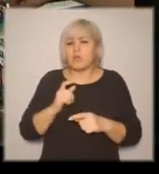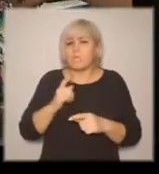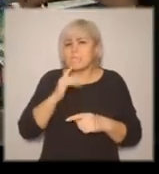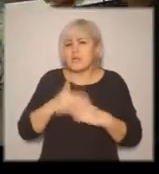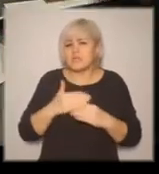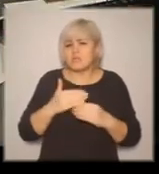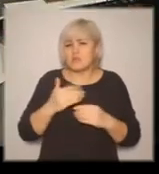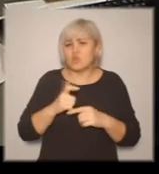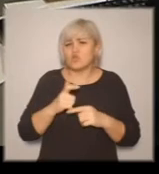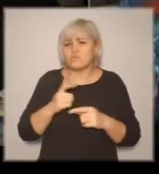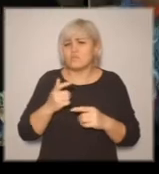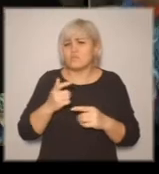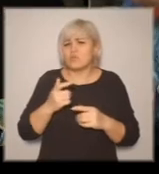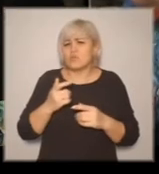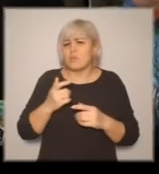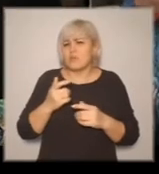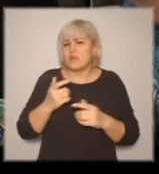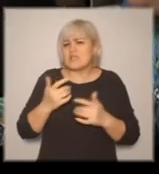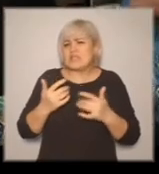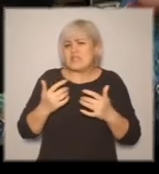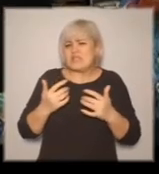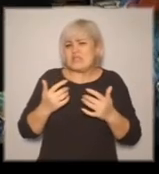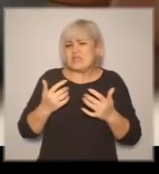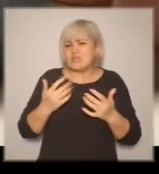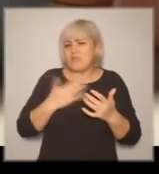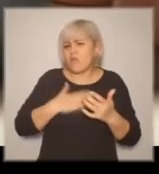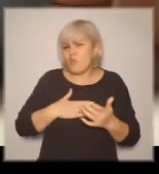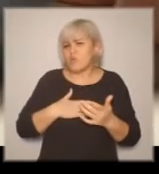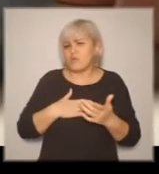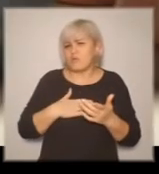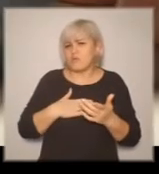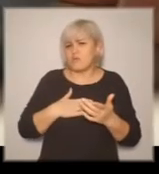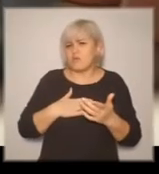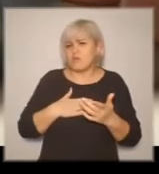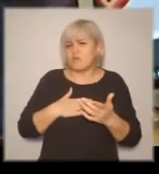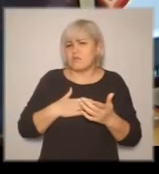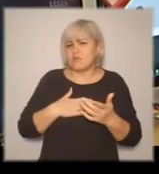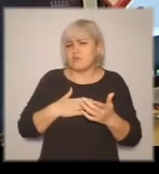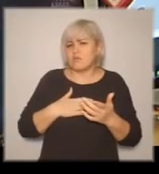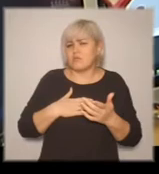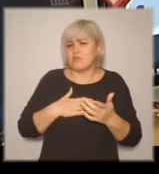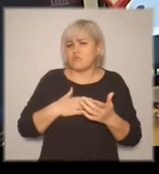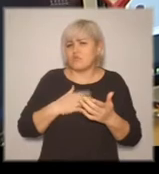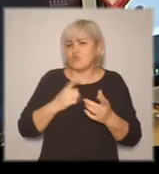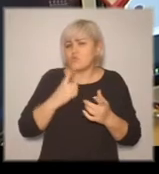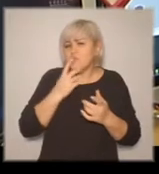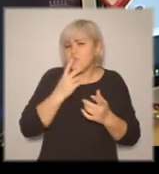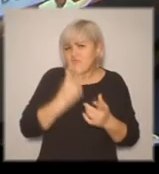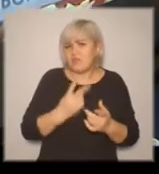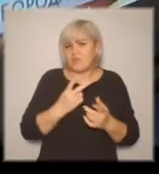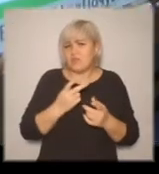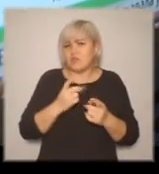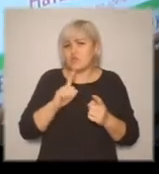с ослабленным зрением видит этот мир, и как ему бывает трудно. Когда ослабляется зрение, очень